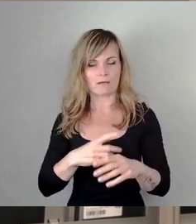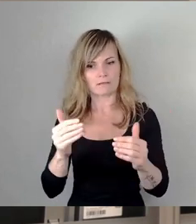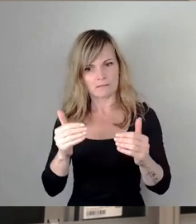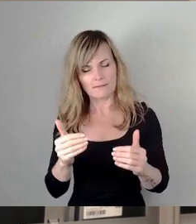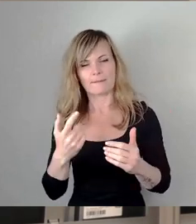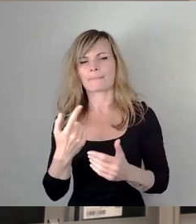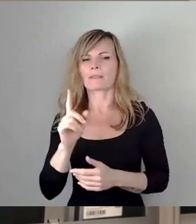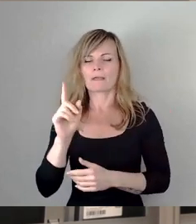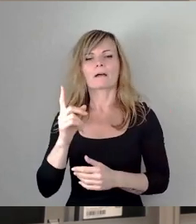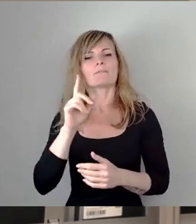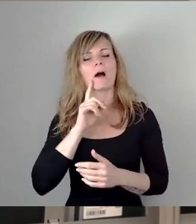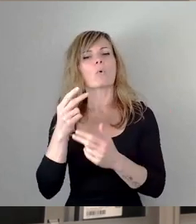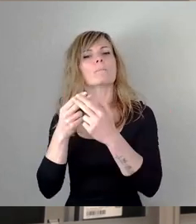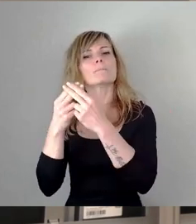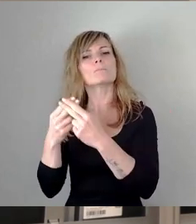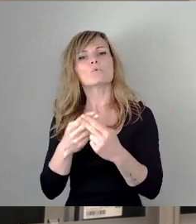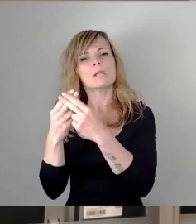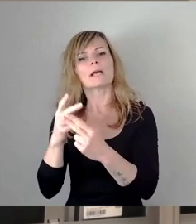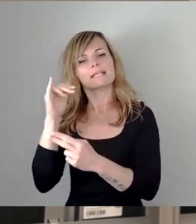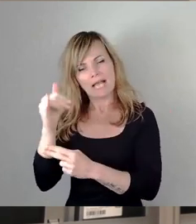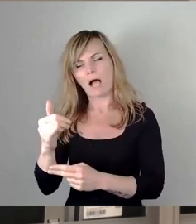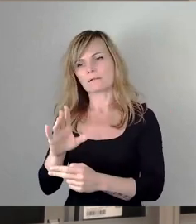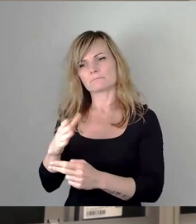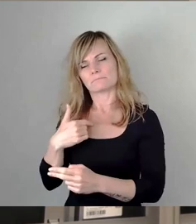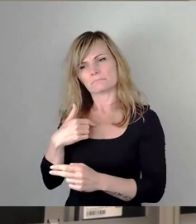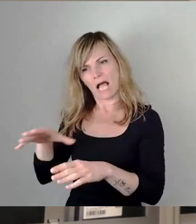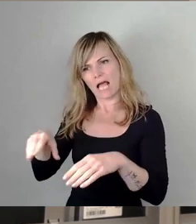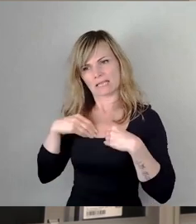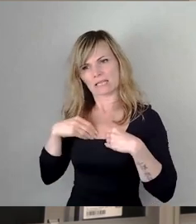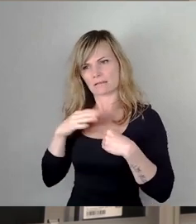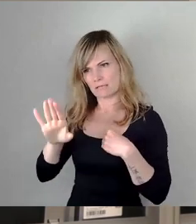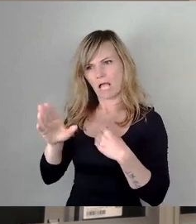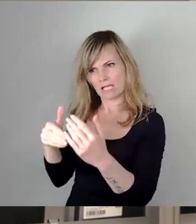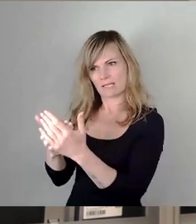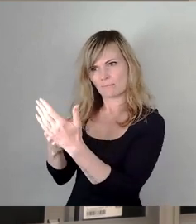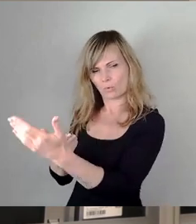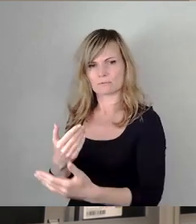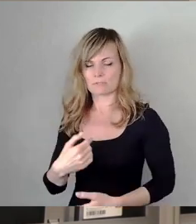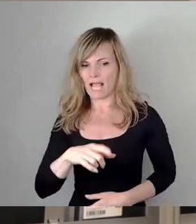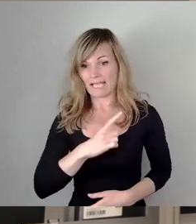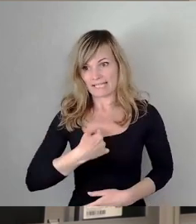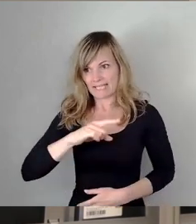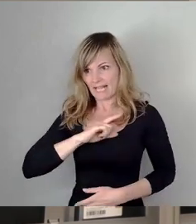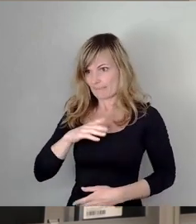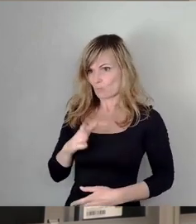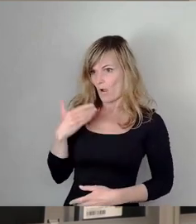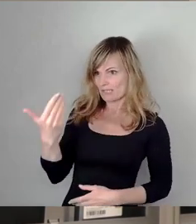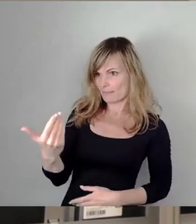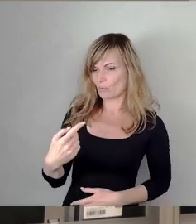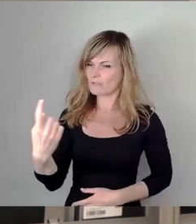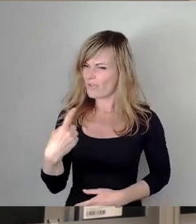Angebot an. Das hätte sonst auch von mir gekommen, wäre von mir gekommen, dass wir uns darüber unterhalten, wie wir die